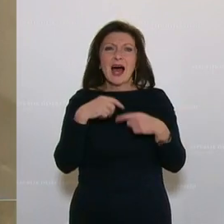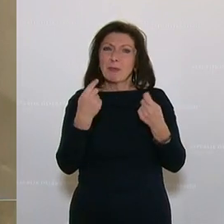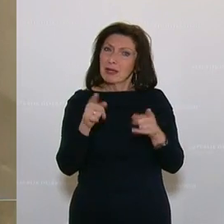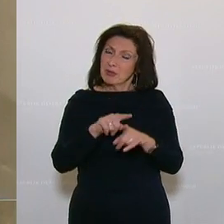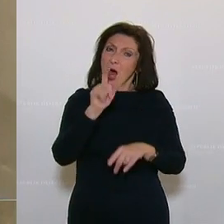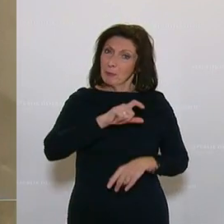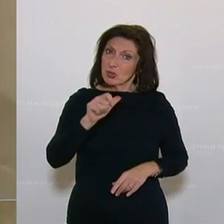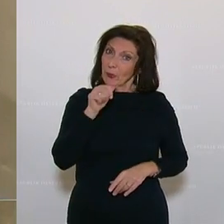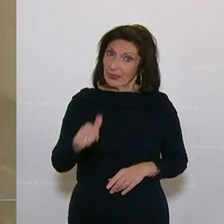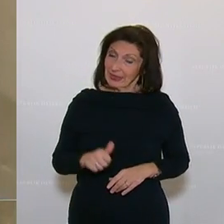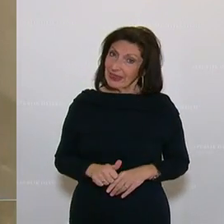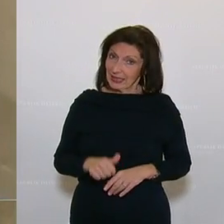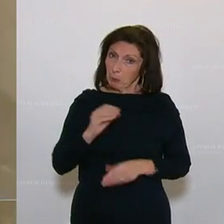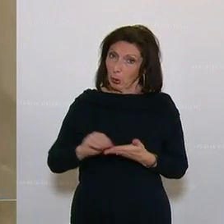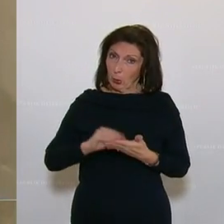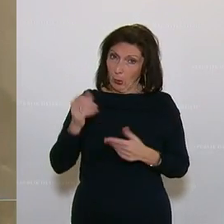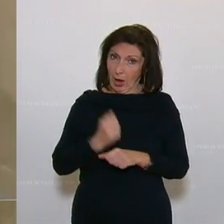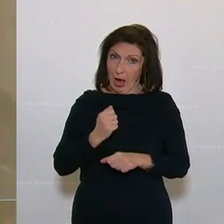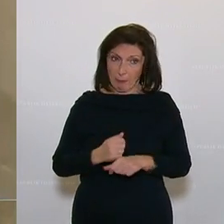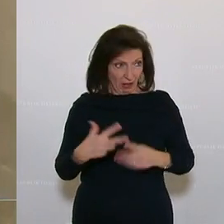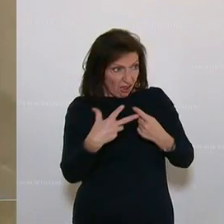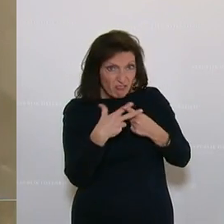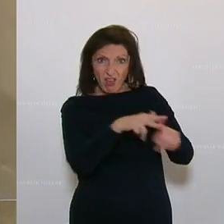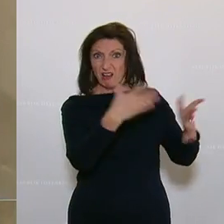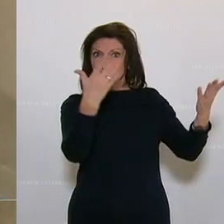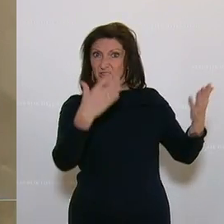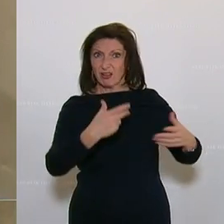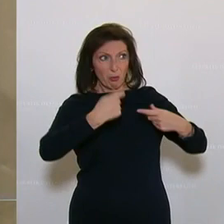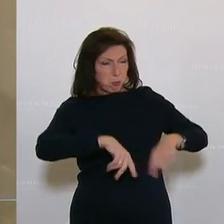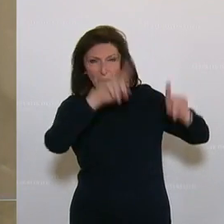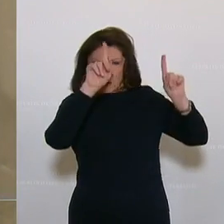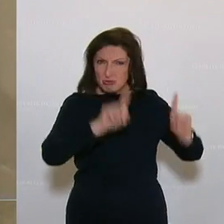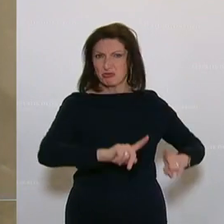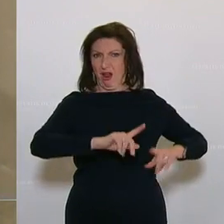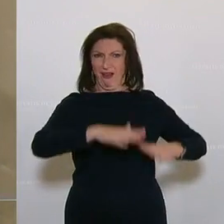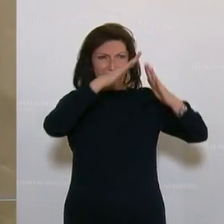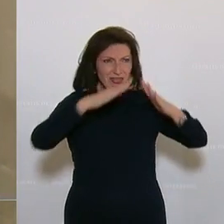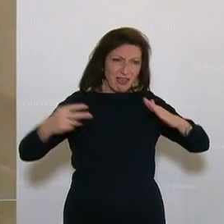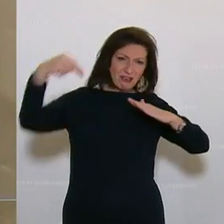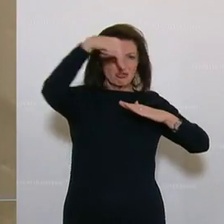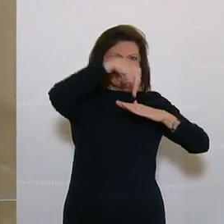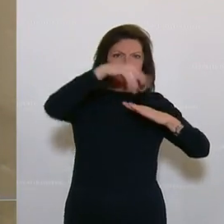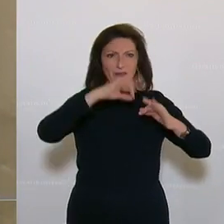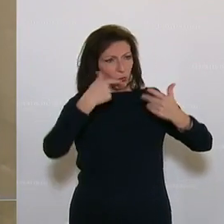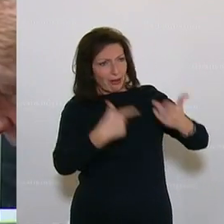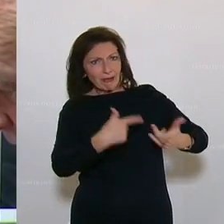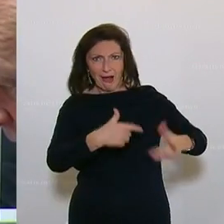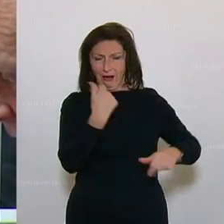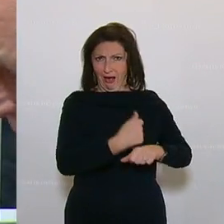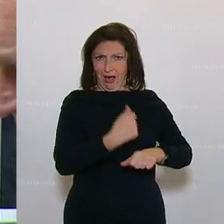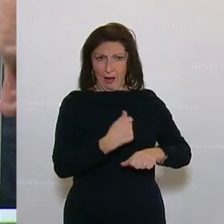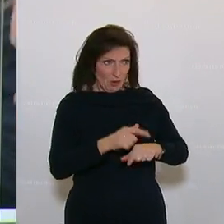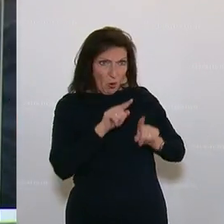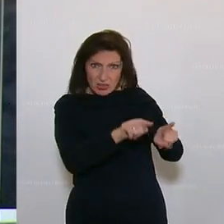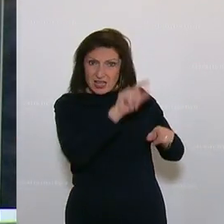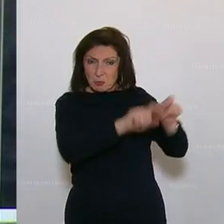Büro, sondern die arbeiten an der Werkstatt, die arbeiten auf der Baustelle, die arbeiten am Dach oder die arbeiten im Lager. Und genau für